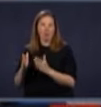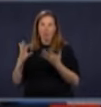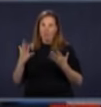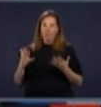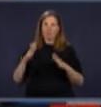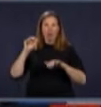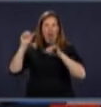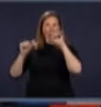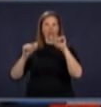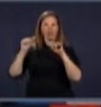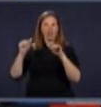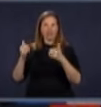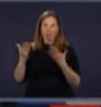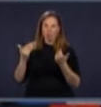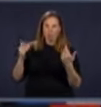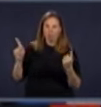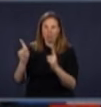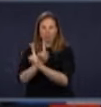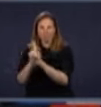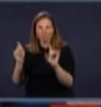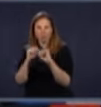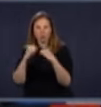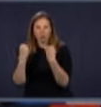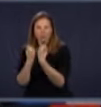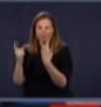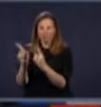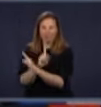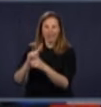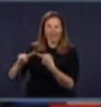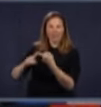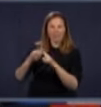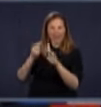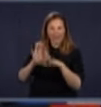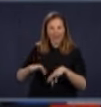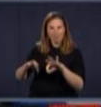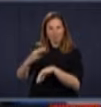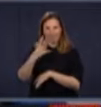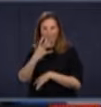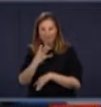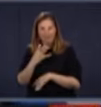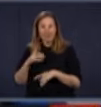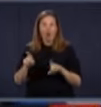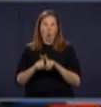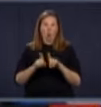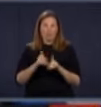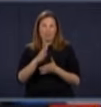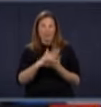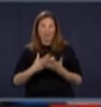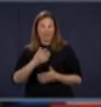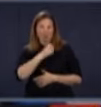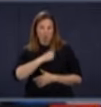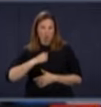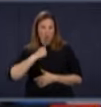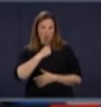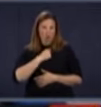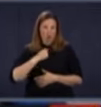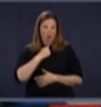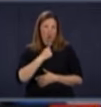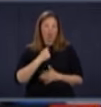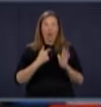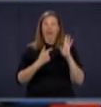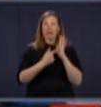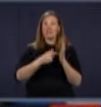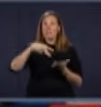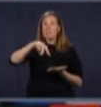'adolescence où on a beaucoup de besoins de socialisation. Il y a des deuils importants. Il ne faut pas minimiser le bal